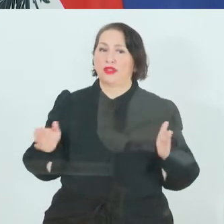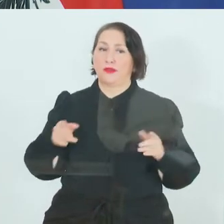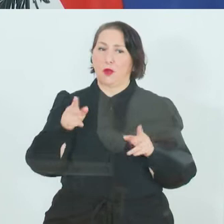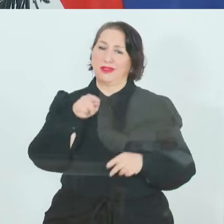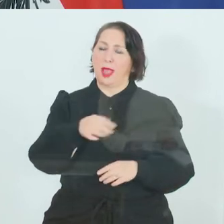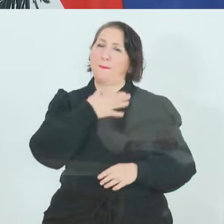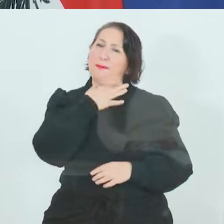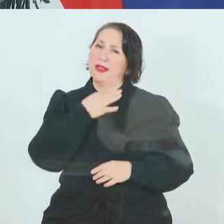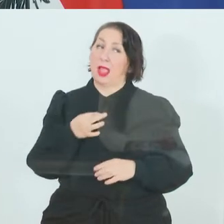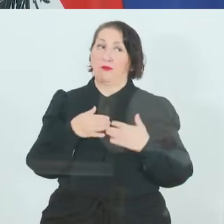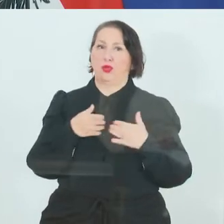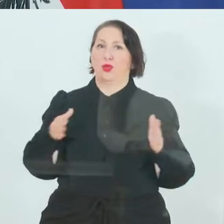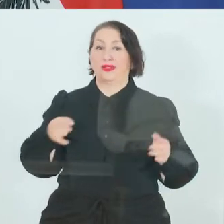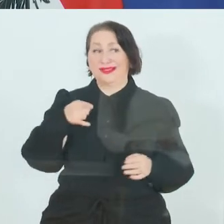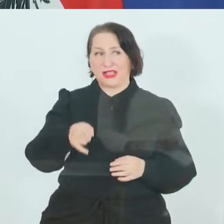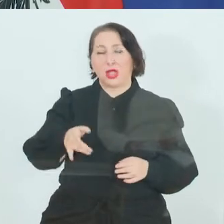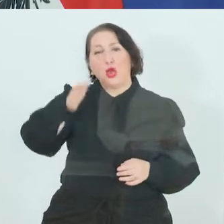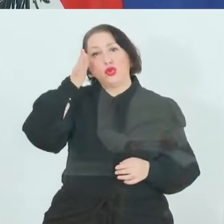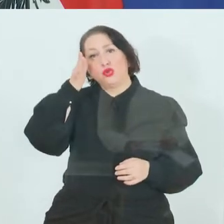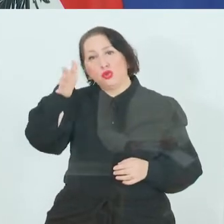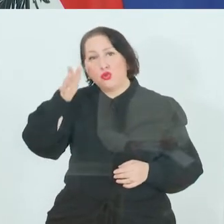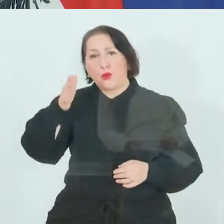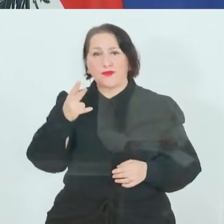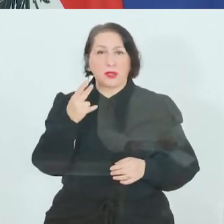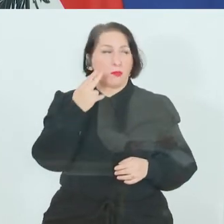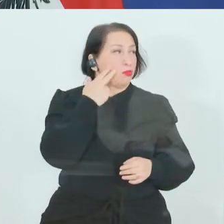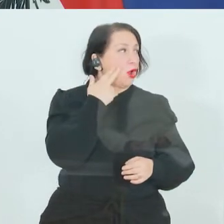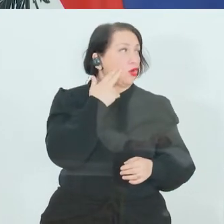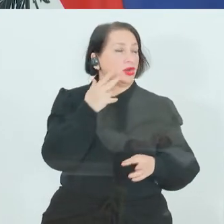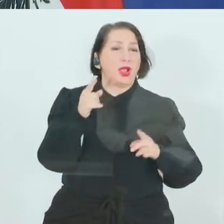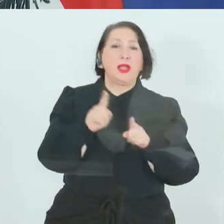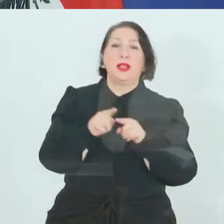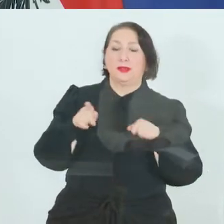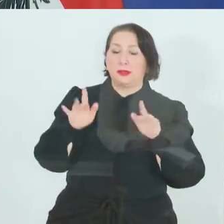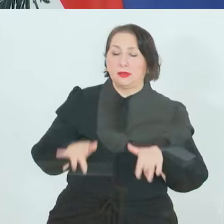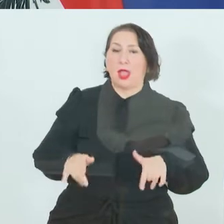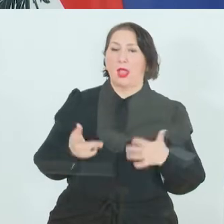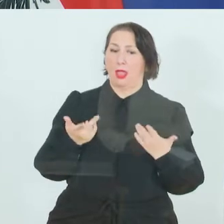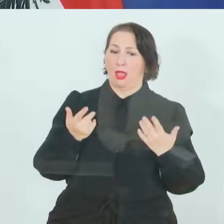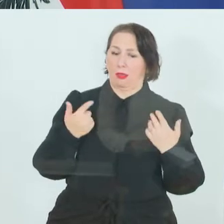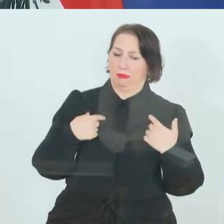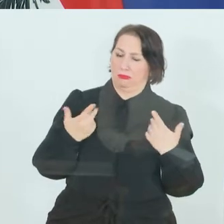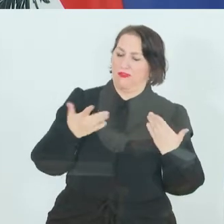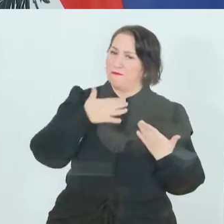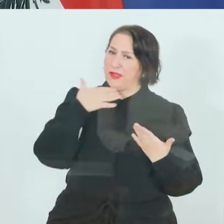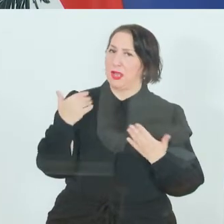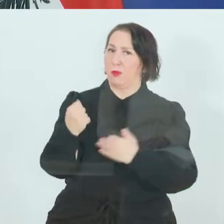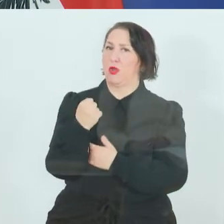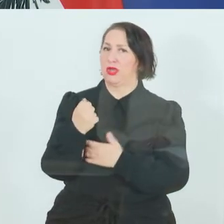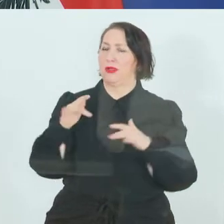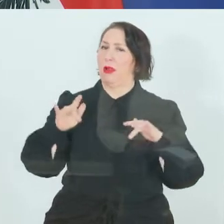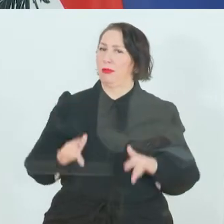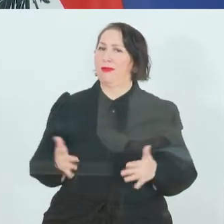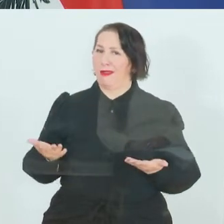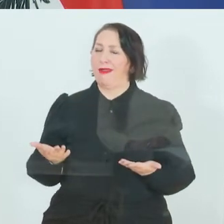groß ist. Das sind die Zukunftsbranchen, wo wir Arbeitskräftepotenzial haben und das ist beispielsweise